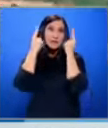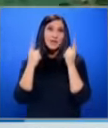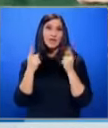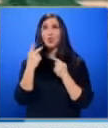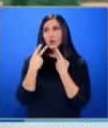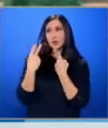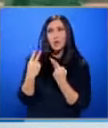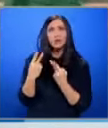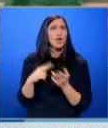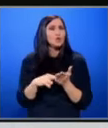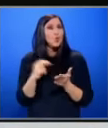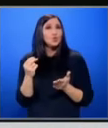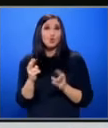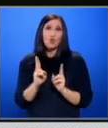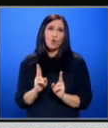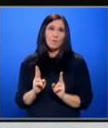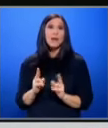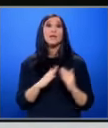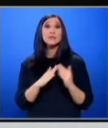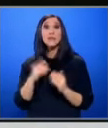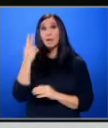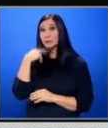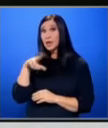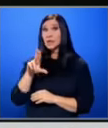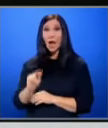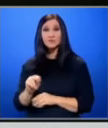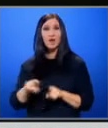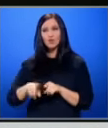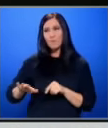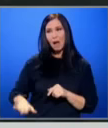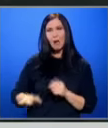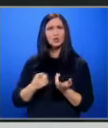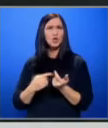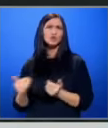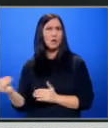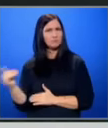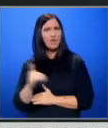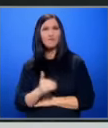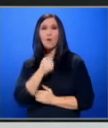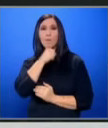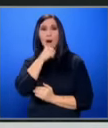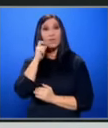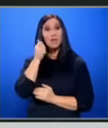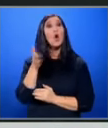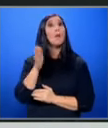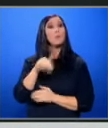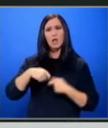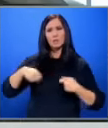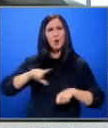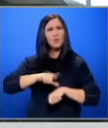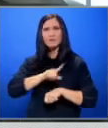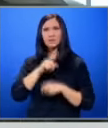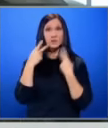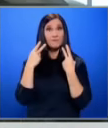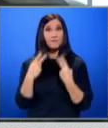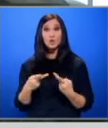изключително нормален Съседка на британеца казва, че като малък често е идвал прибава си и дядо си След това дълго време не са го